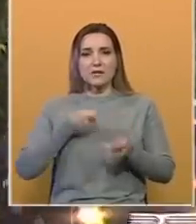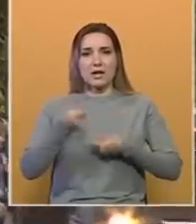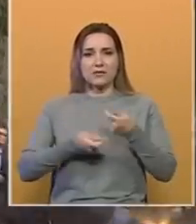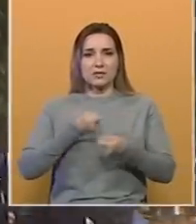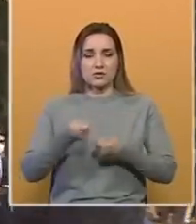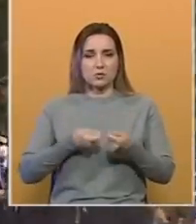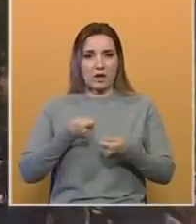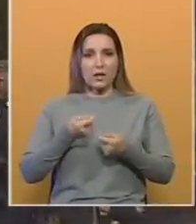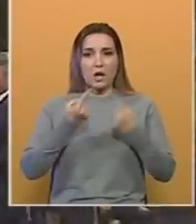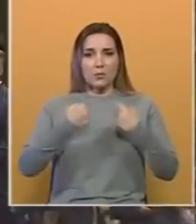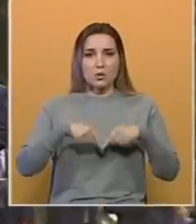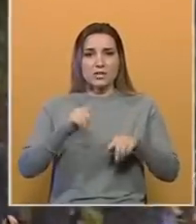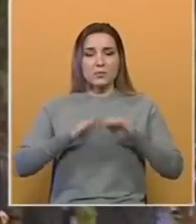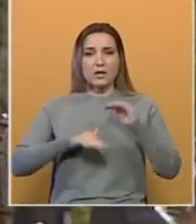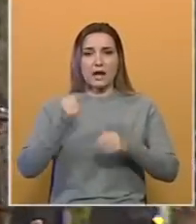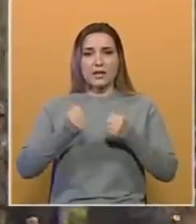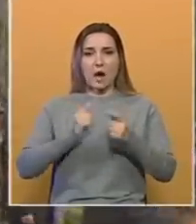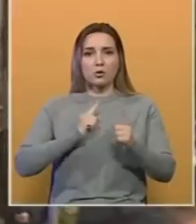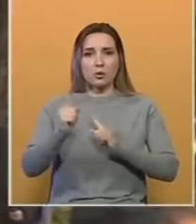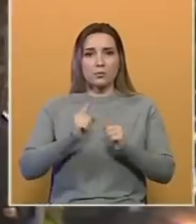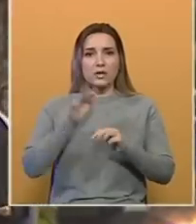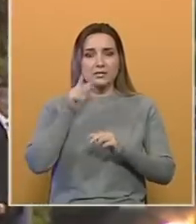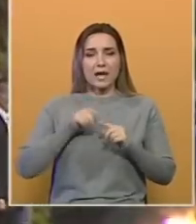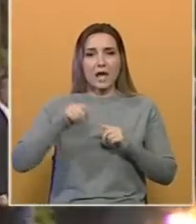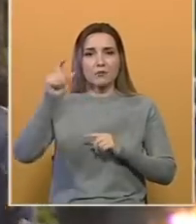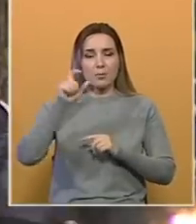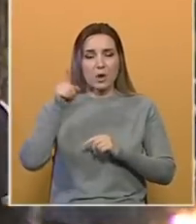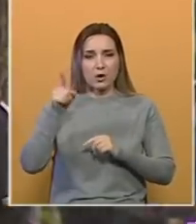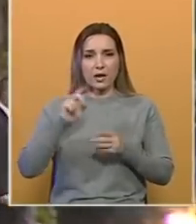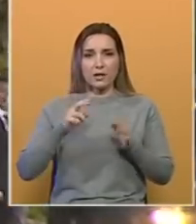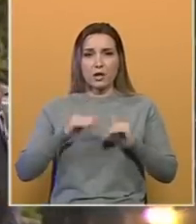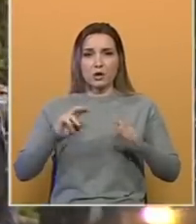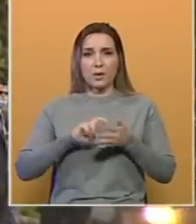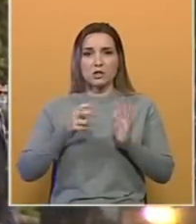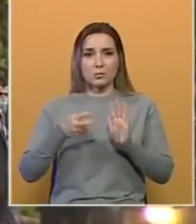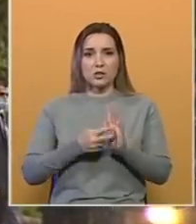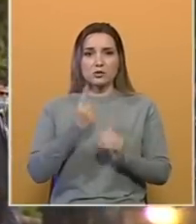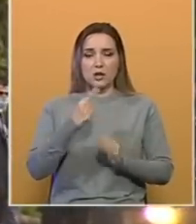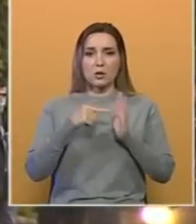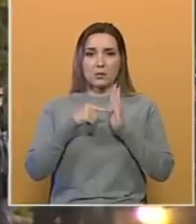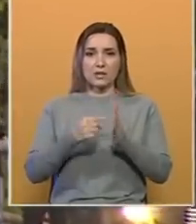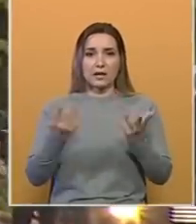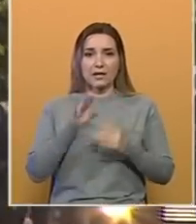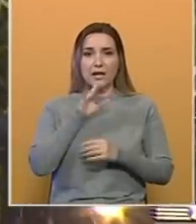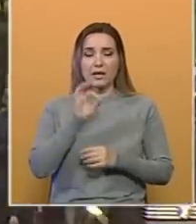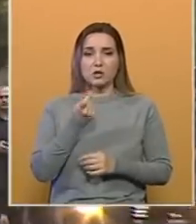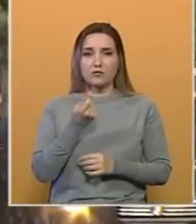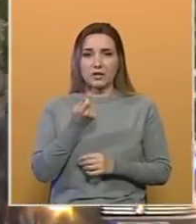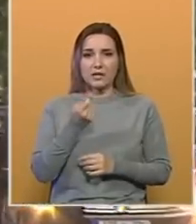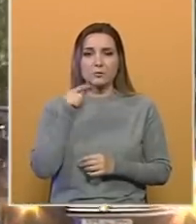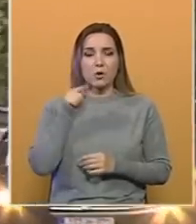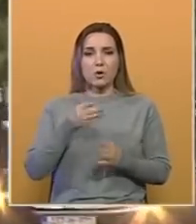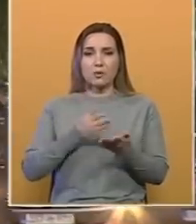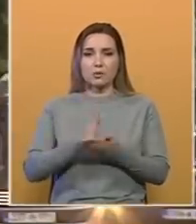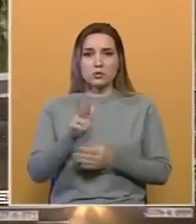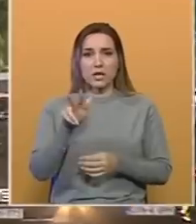ulaganja. Posebno nagradnju autoputa Sarajevo-Beograd. Domaći političari su još jednom pokazali da kada je riječ o financijama, u